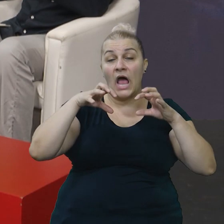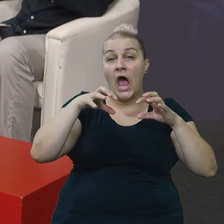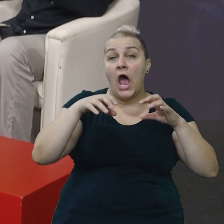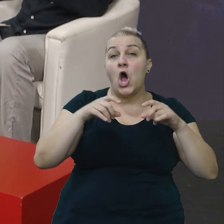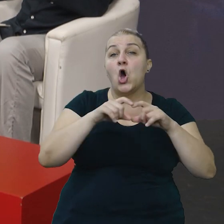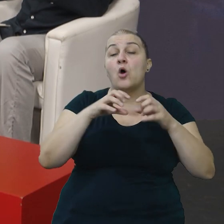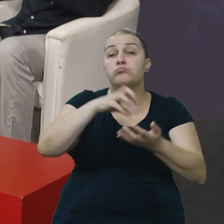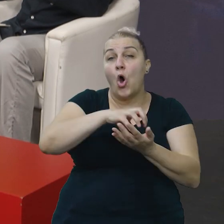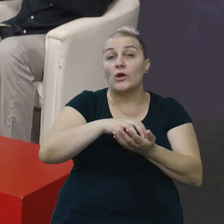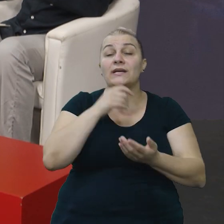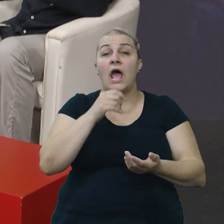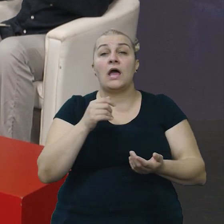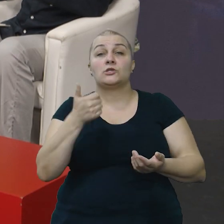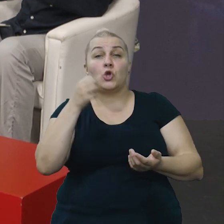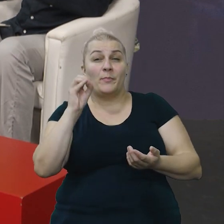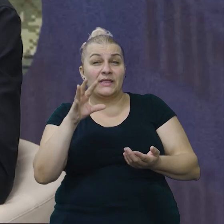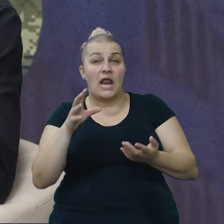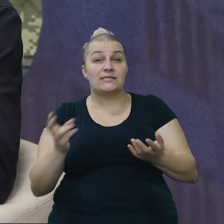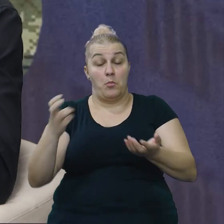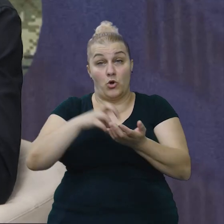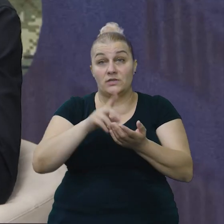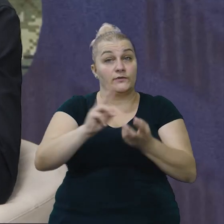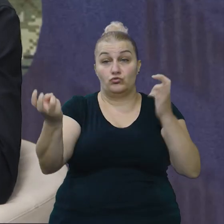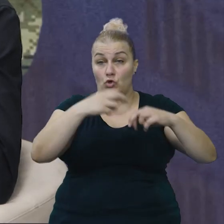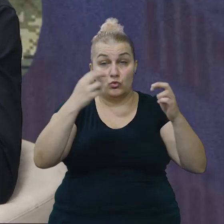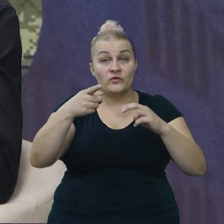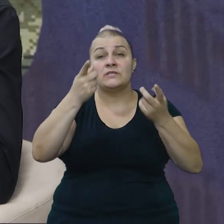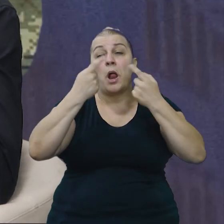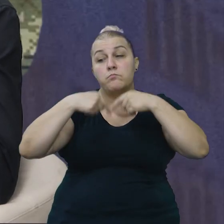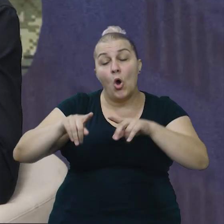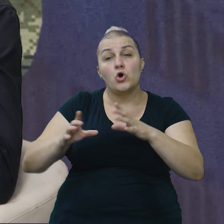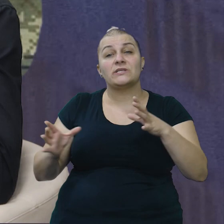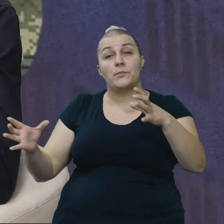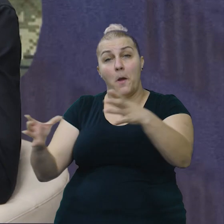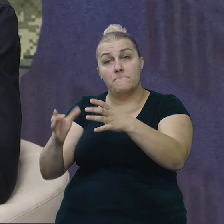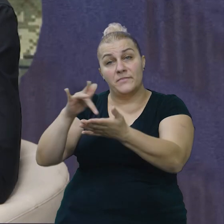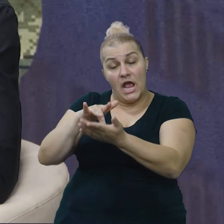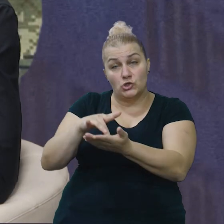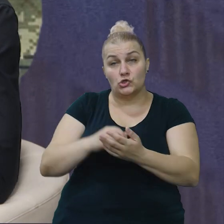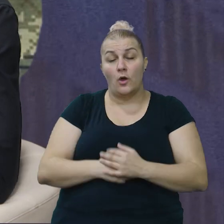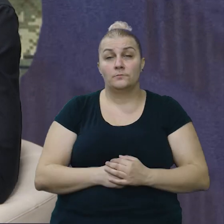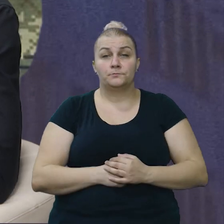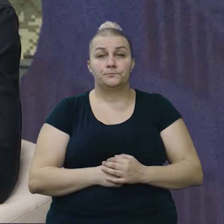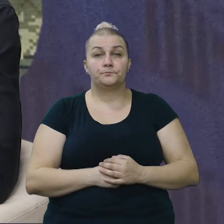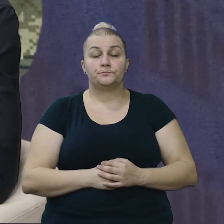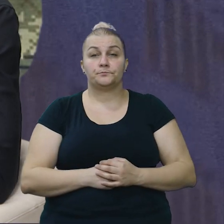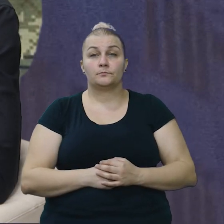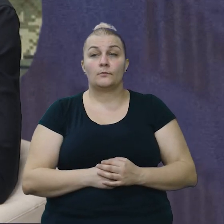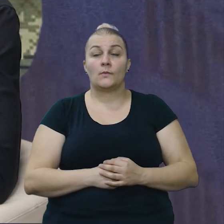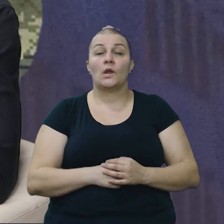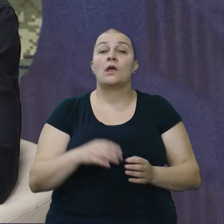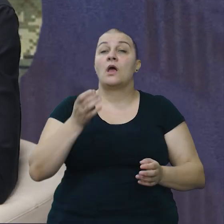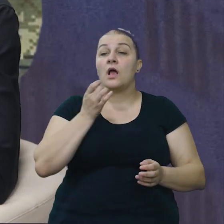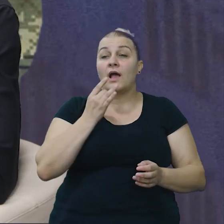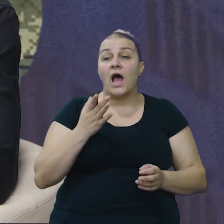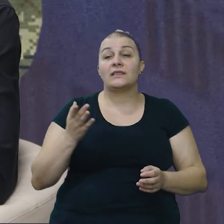brigada. Vi, policija, imali ste posebno zborno područje ili mjesto kako hoćete. E sad, kad ste